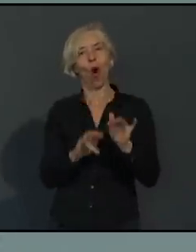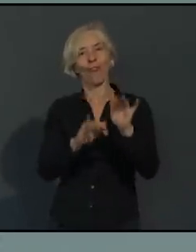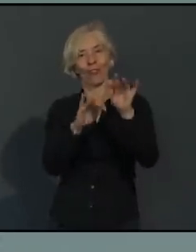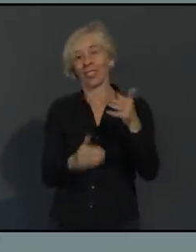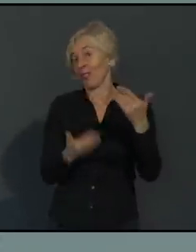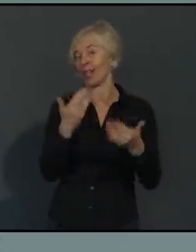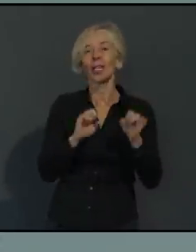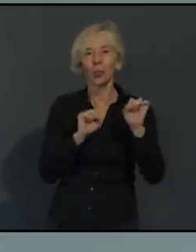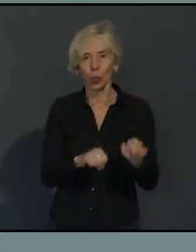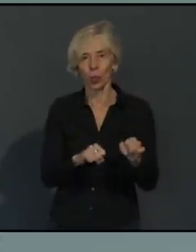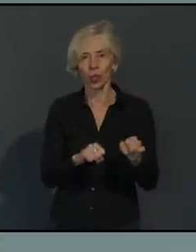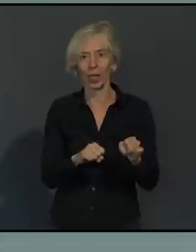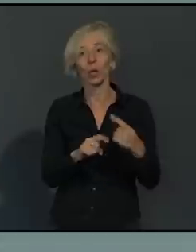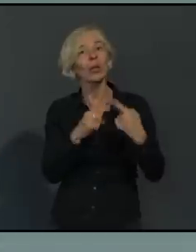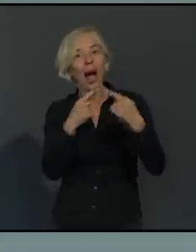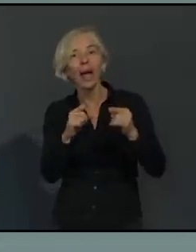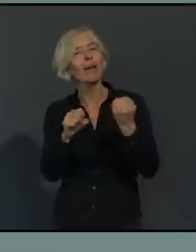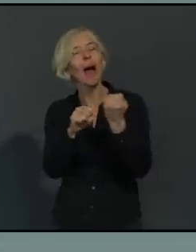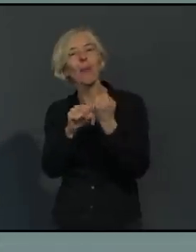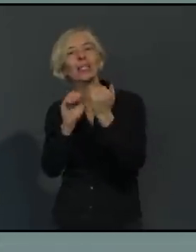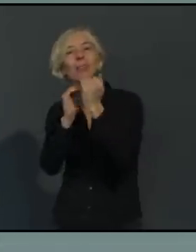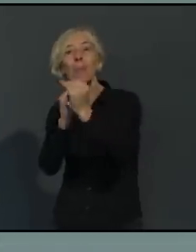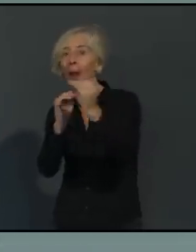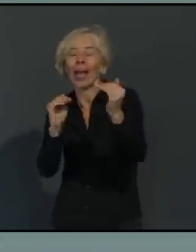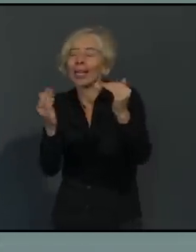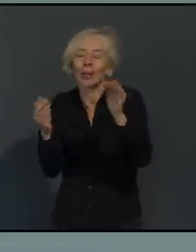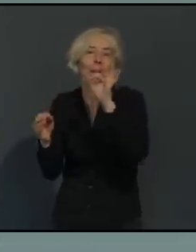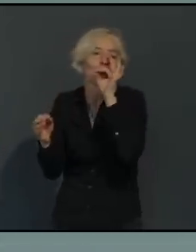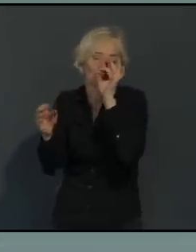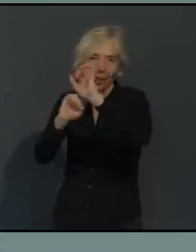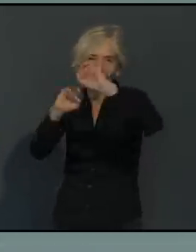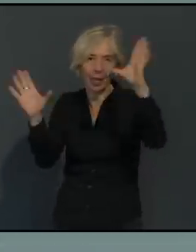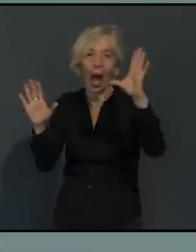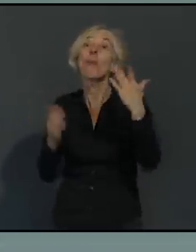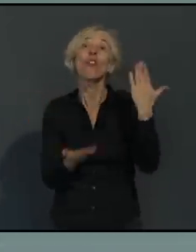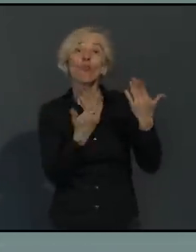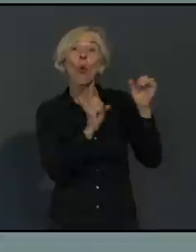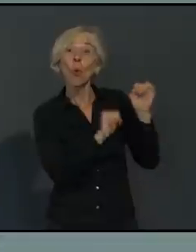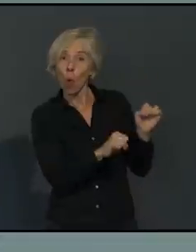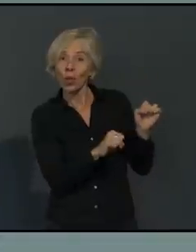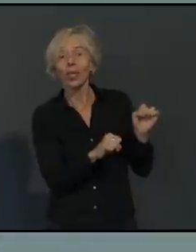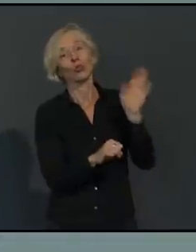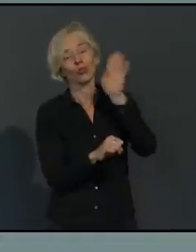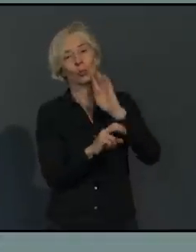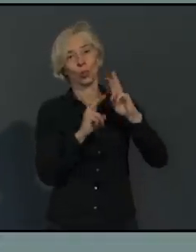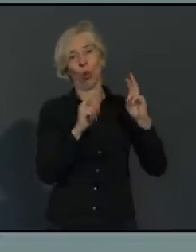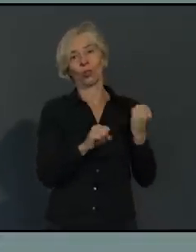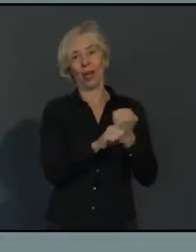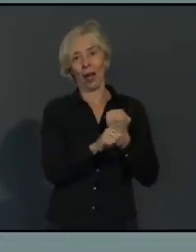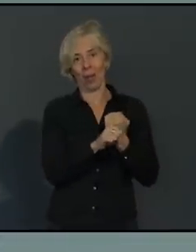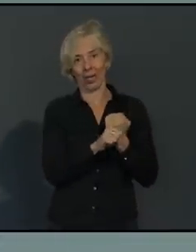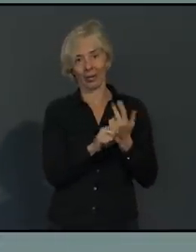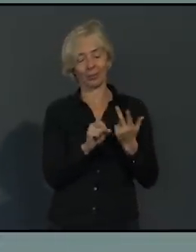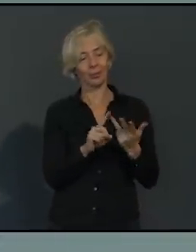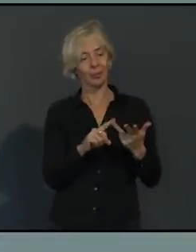gibt ja auch viele Arbeitsbereiche, wo das gerade nicht geht. Sollte der Inzidenzwert weiter steigen, also da